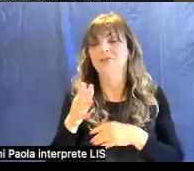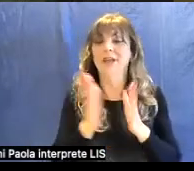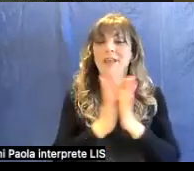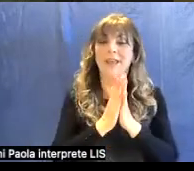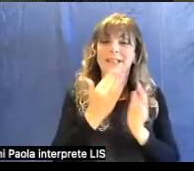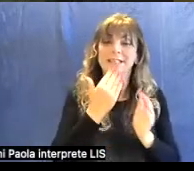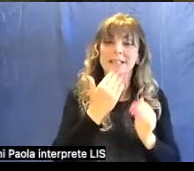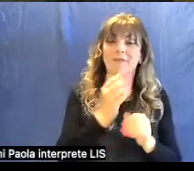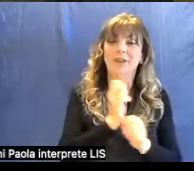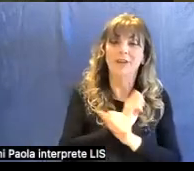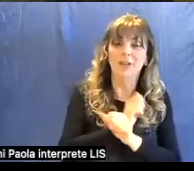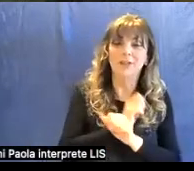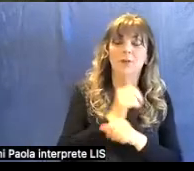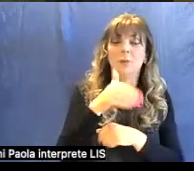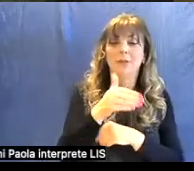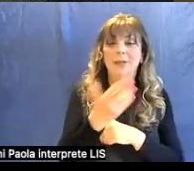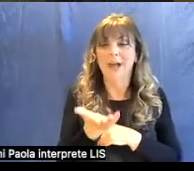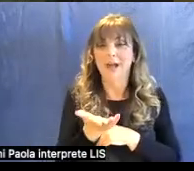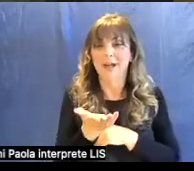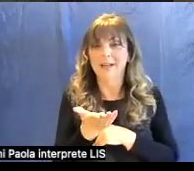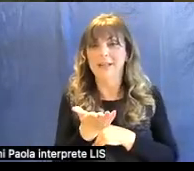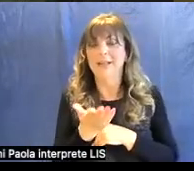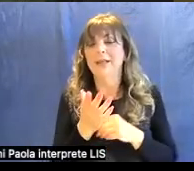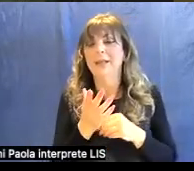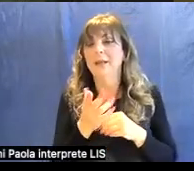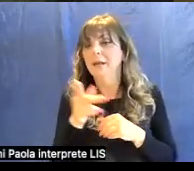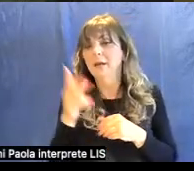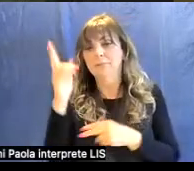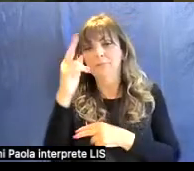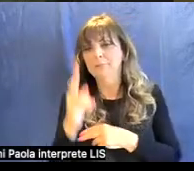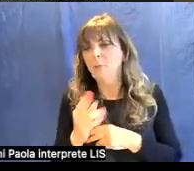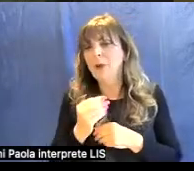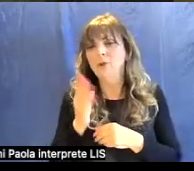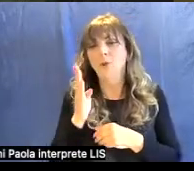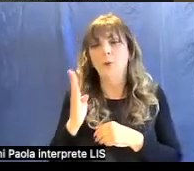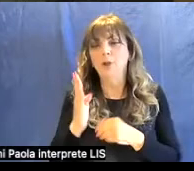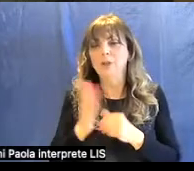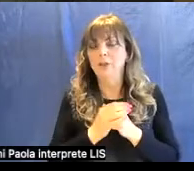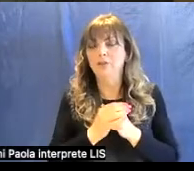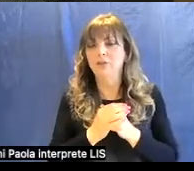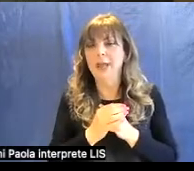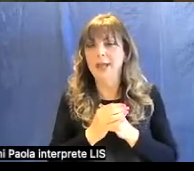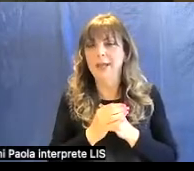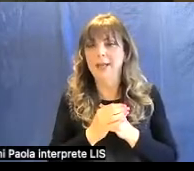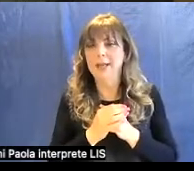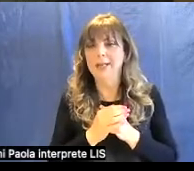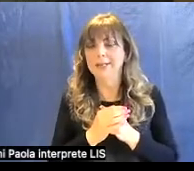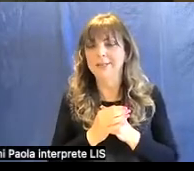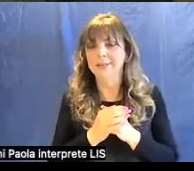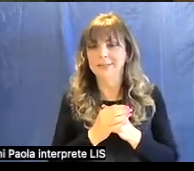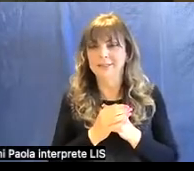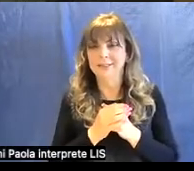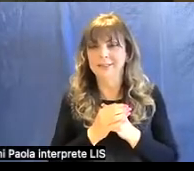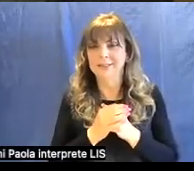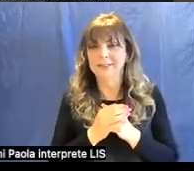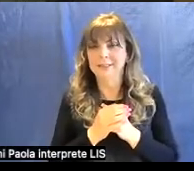è stata realizzata in un periodo in cui Botticelli era stato